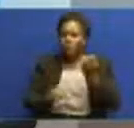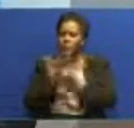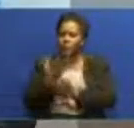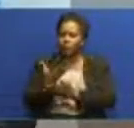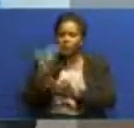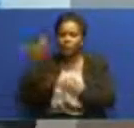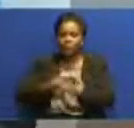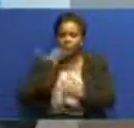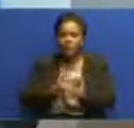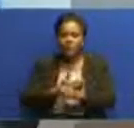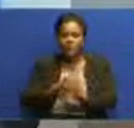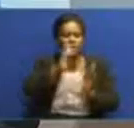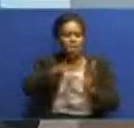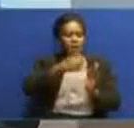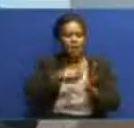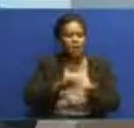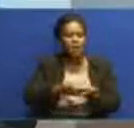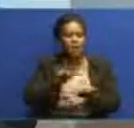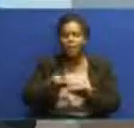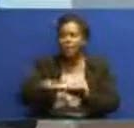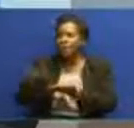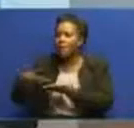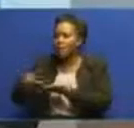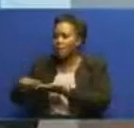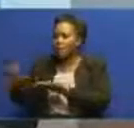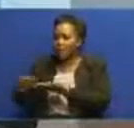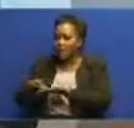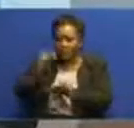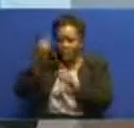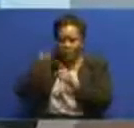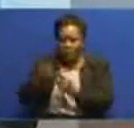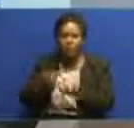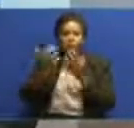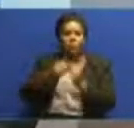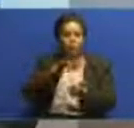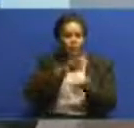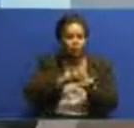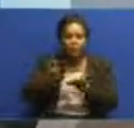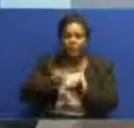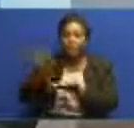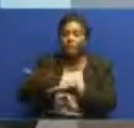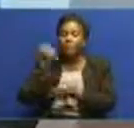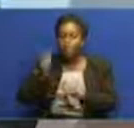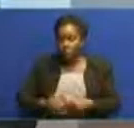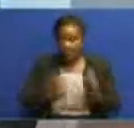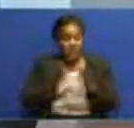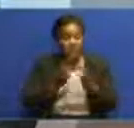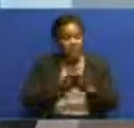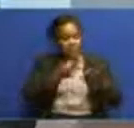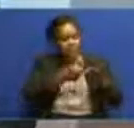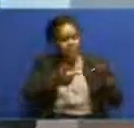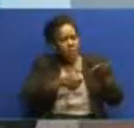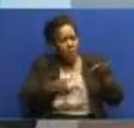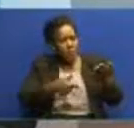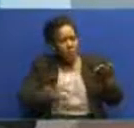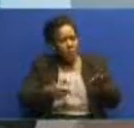wa mashine za ki elektroniki za ukusanyaji mapato. Na kuwaweka kika angoni wa kurugenzi ambao halumashauri zao zimekuwa zifanyi vizuri